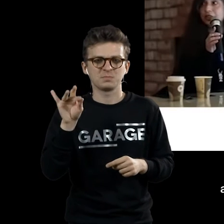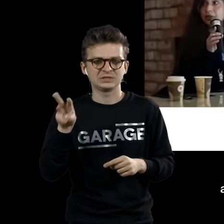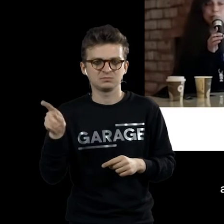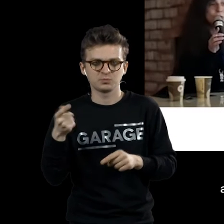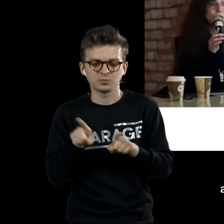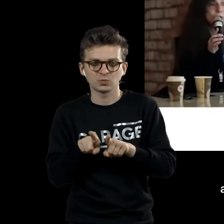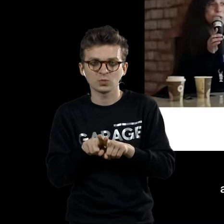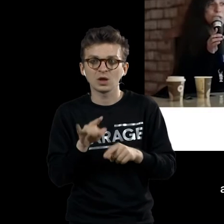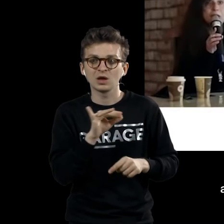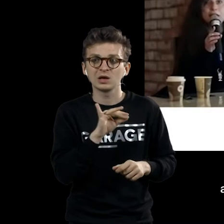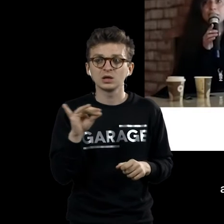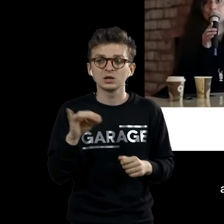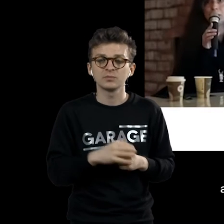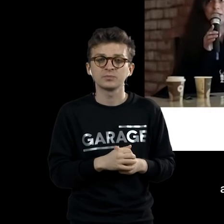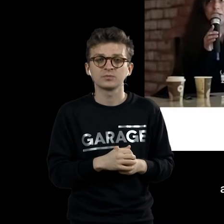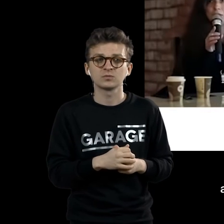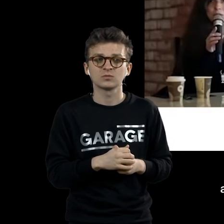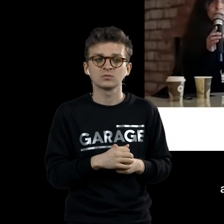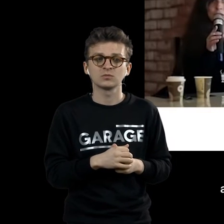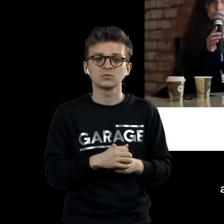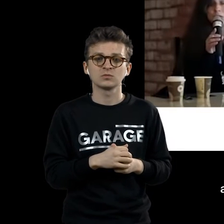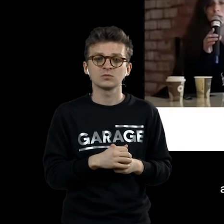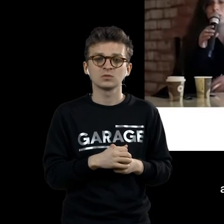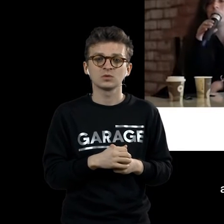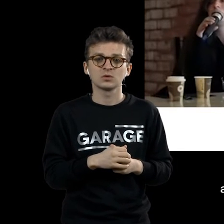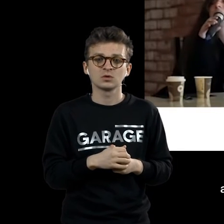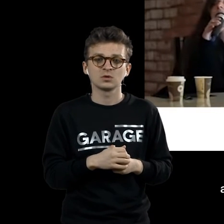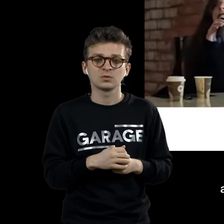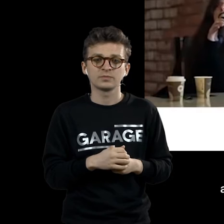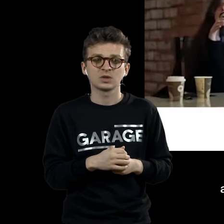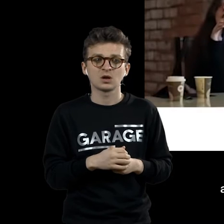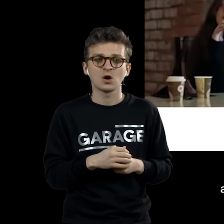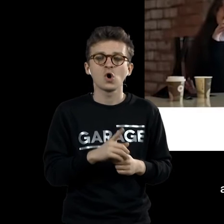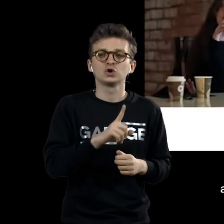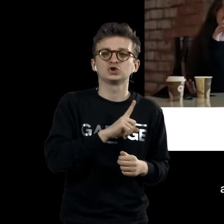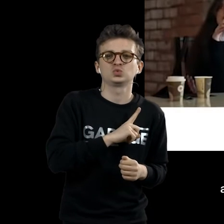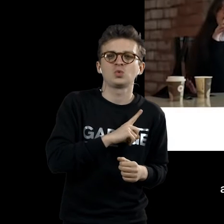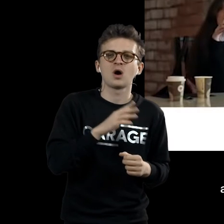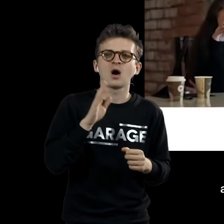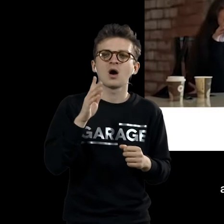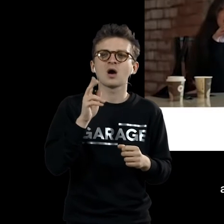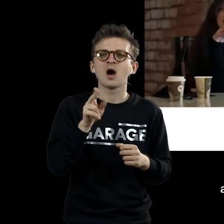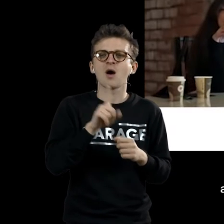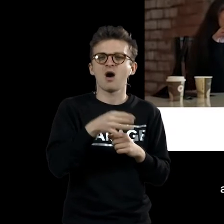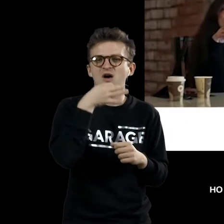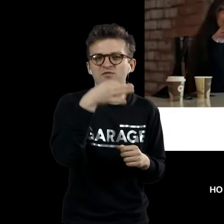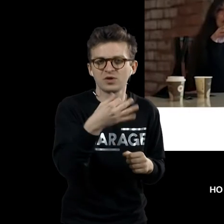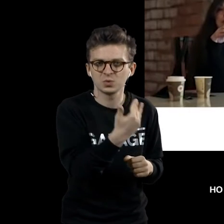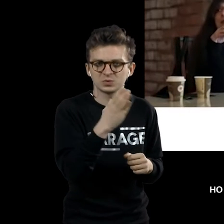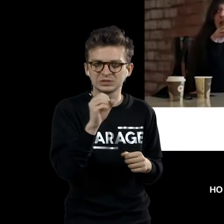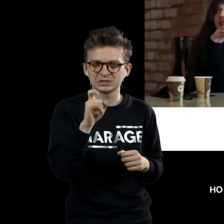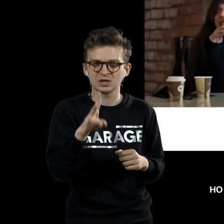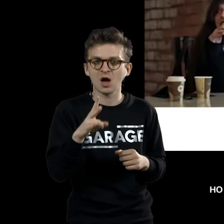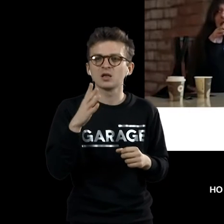так же, как это происходит с кубистом. И что-то, конечно, своего